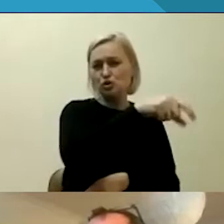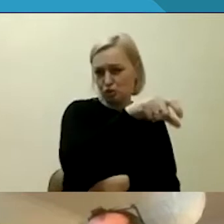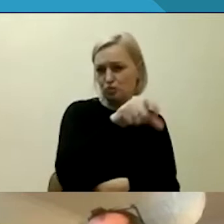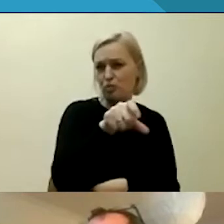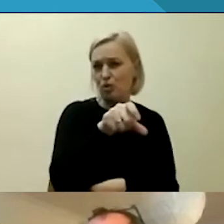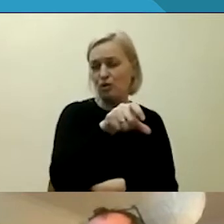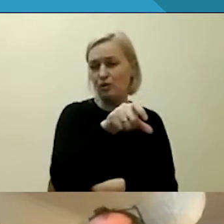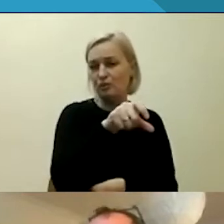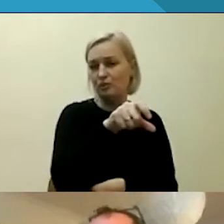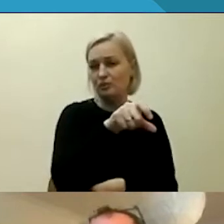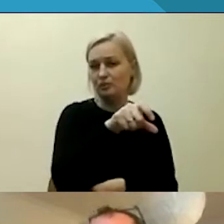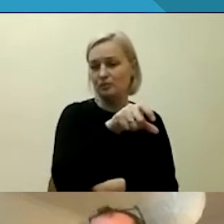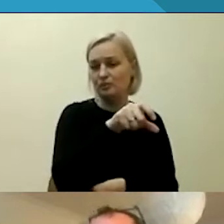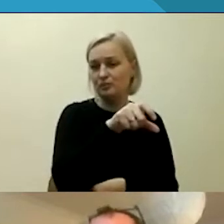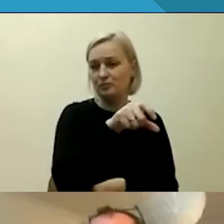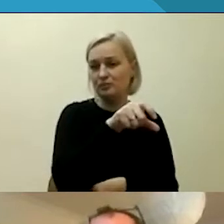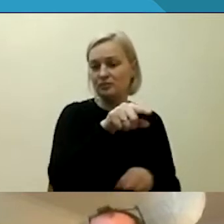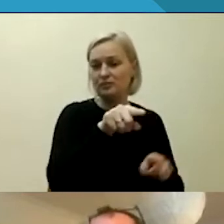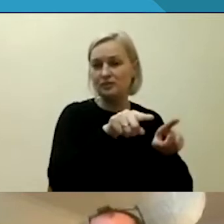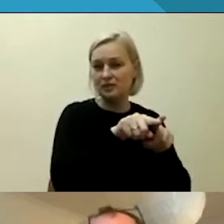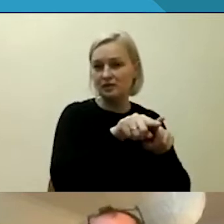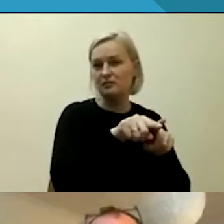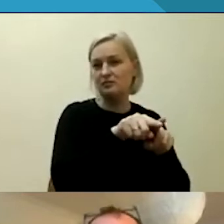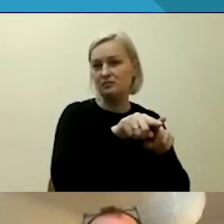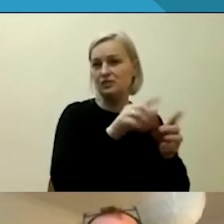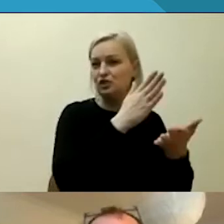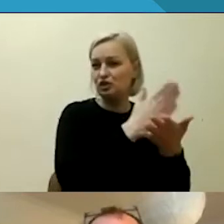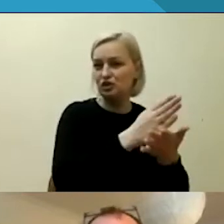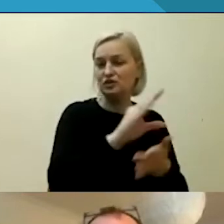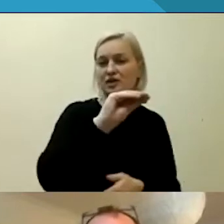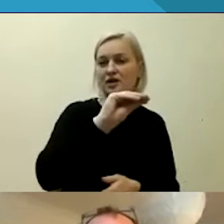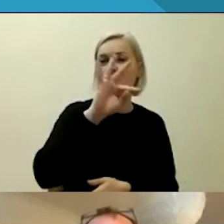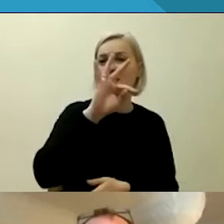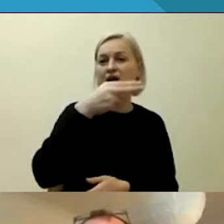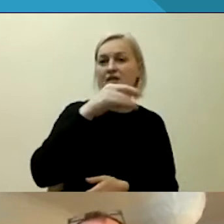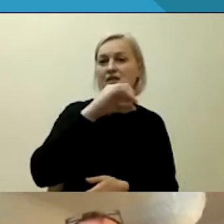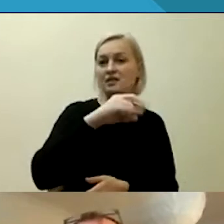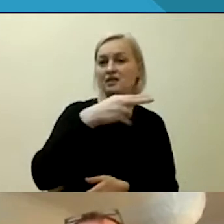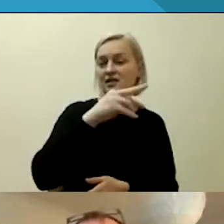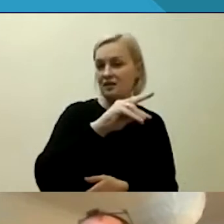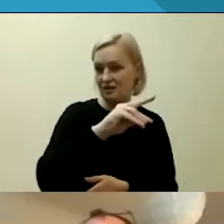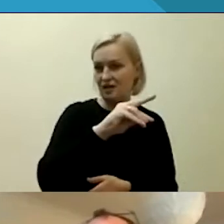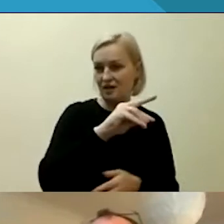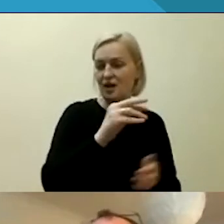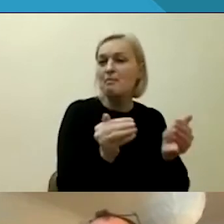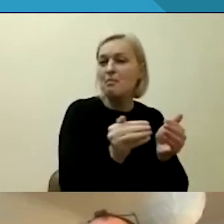etninės mažumų